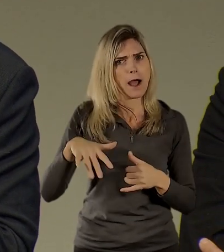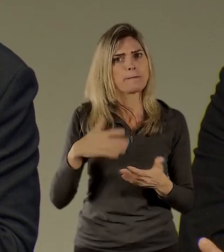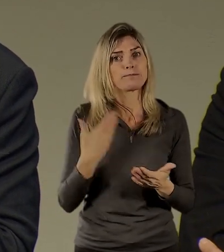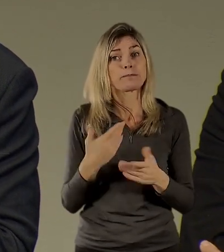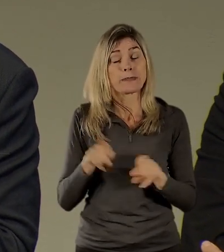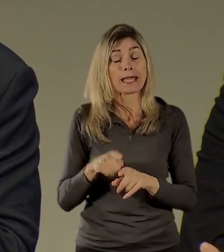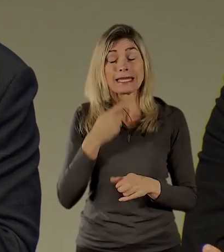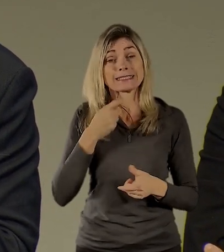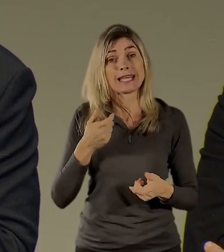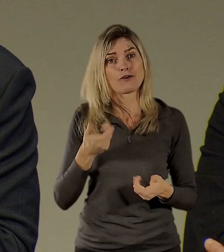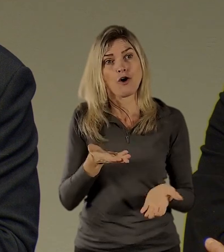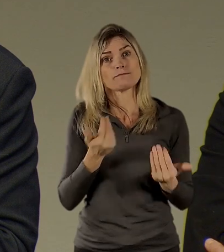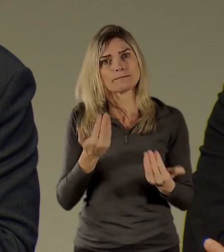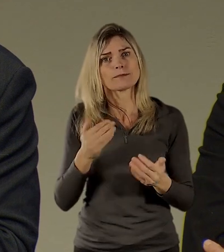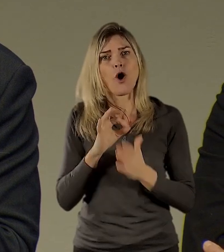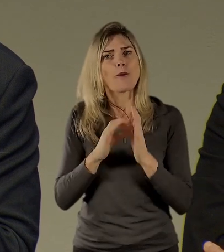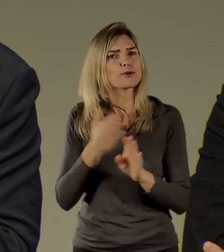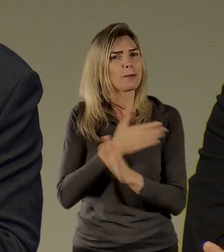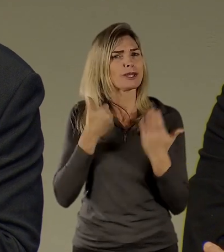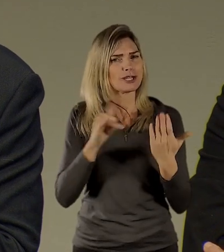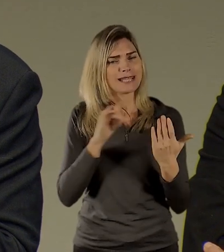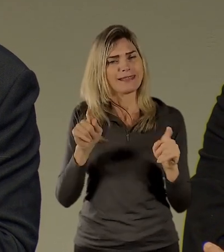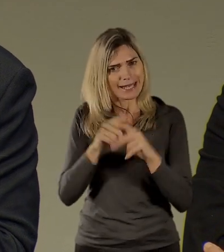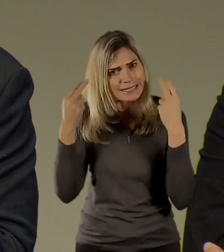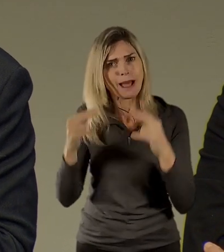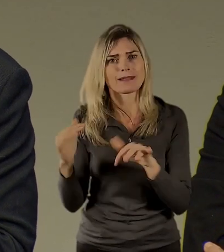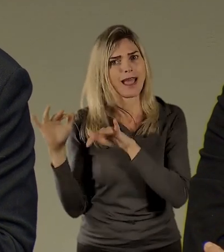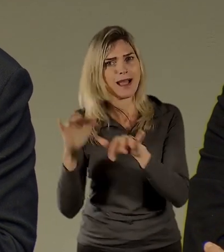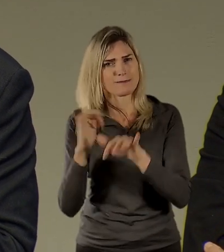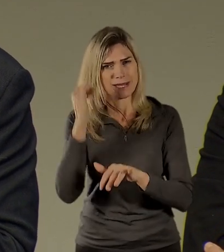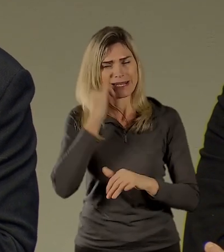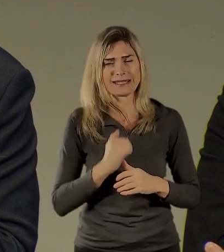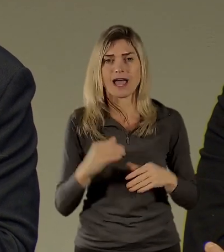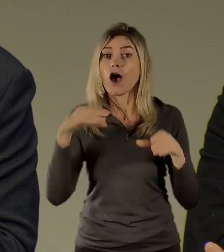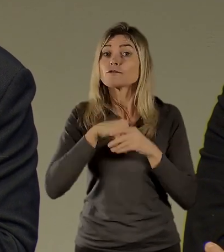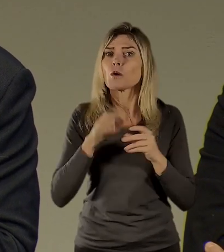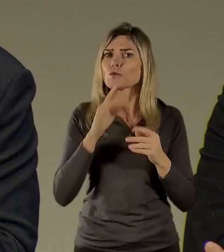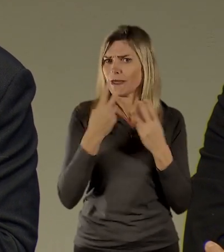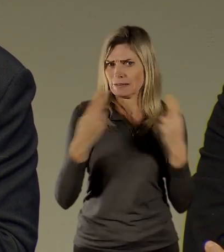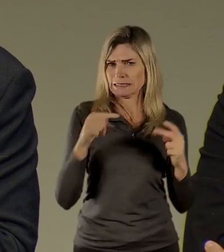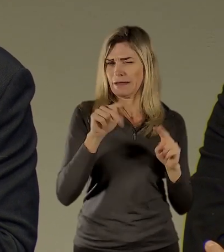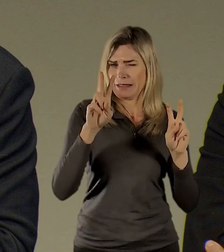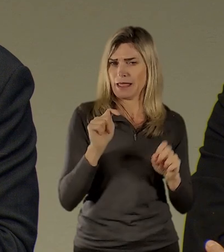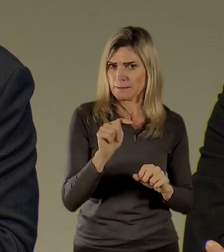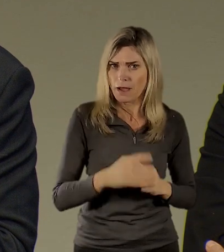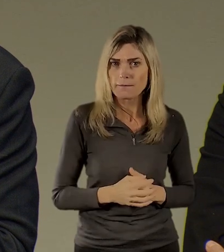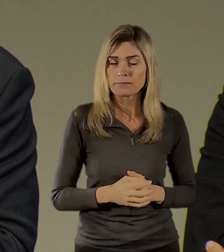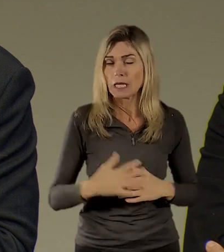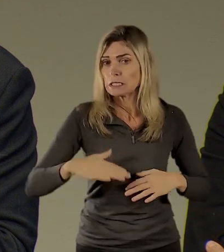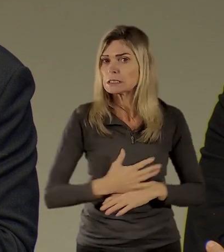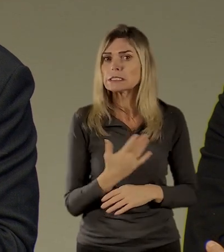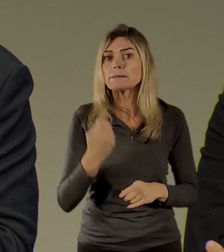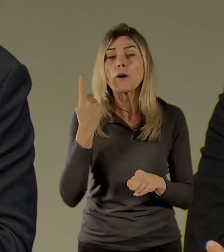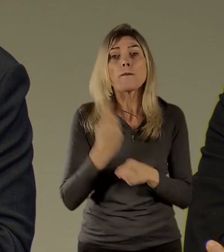60. let v rámci expozice, tak myslím si, že těch